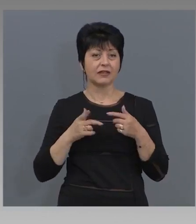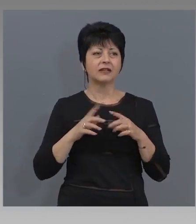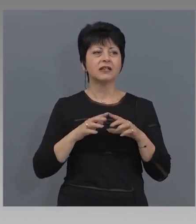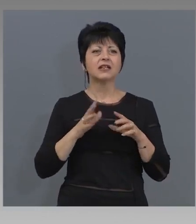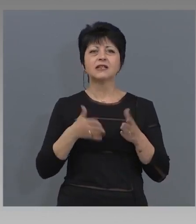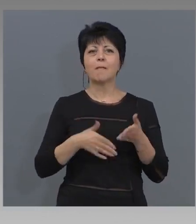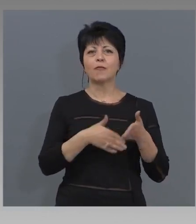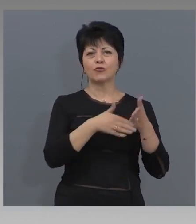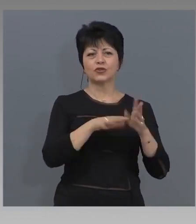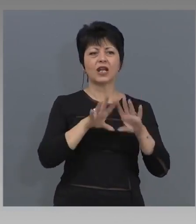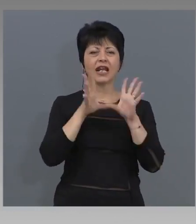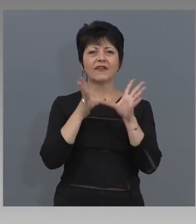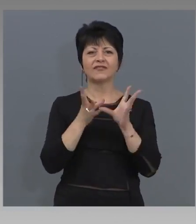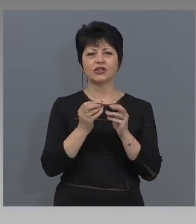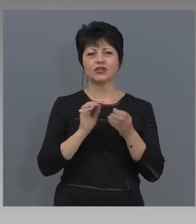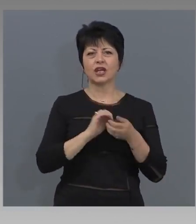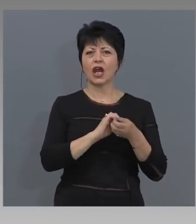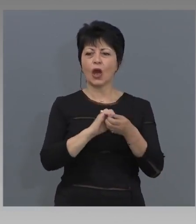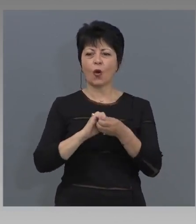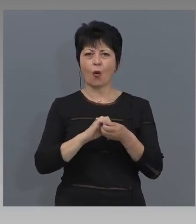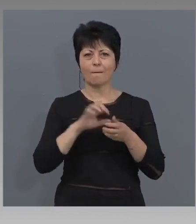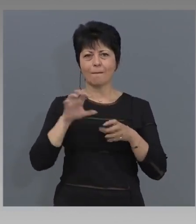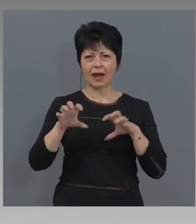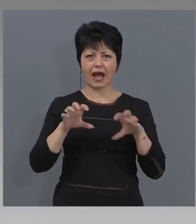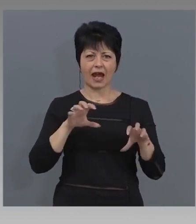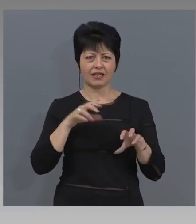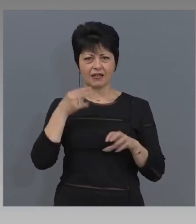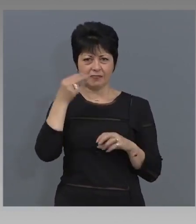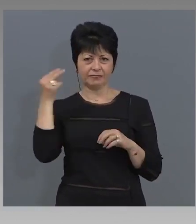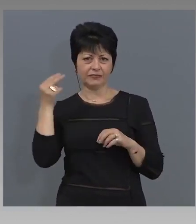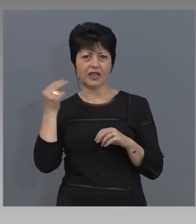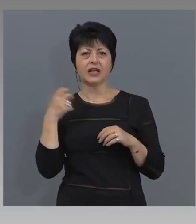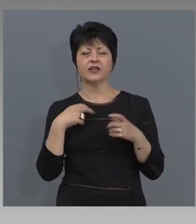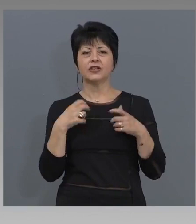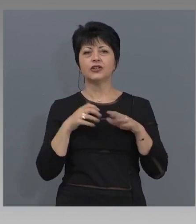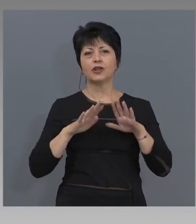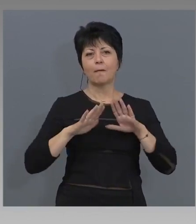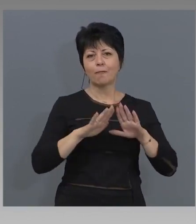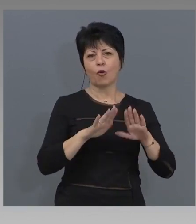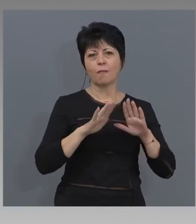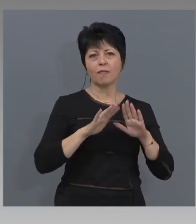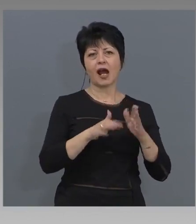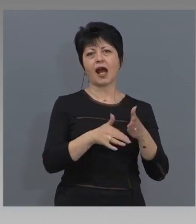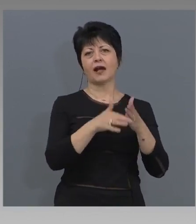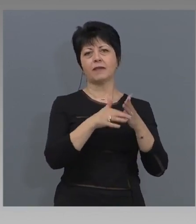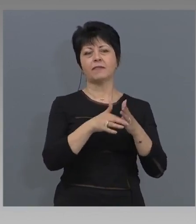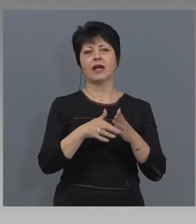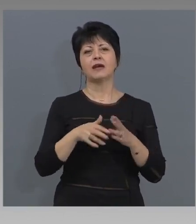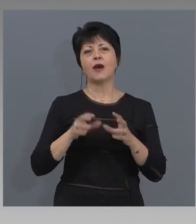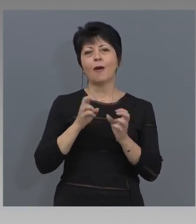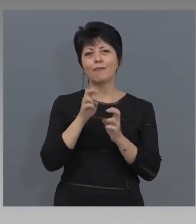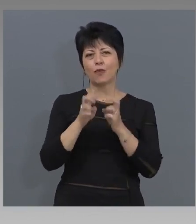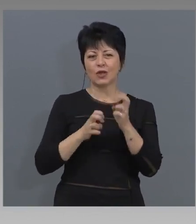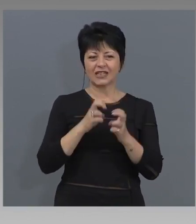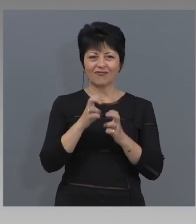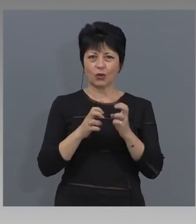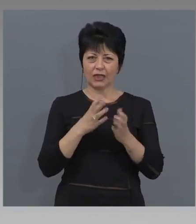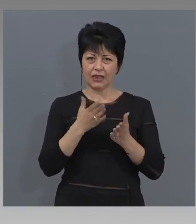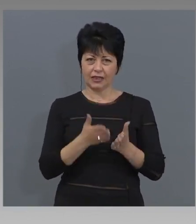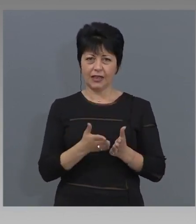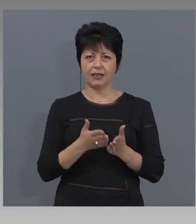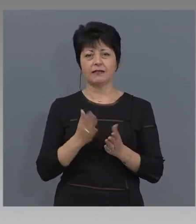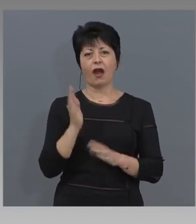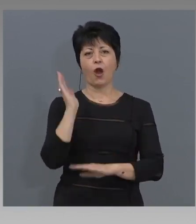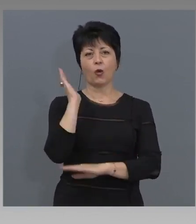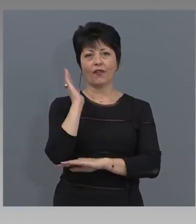големи компании, които участват, ние ще подпомагаме производителите, ще подпомагаме хотелите и ресторантите, така че да няма